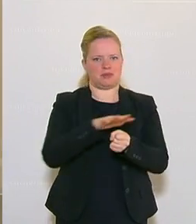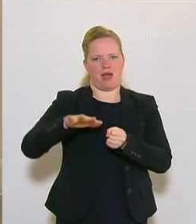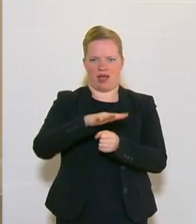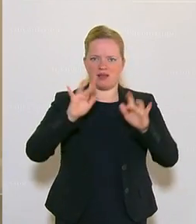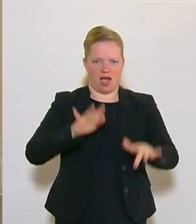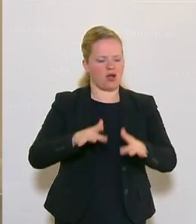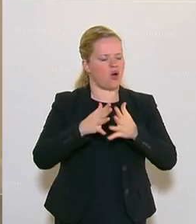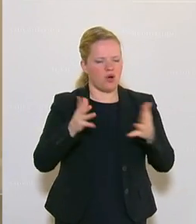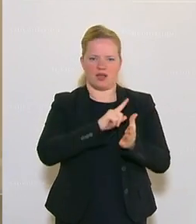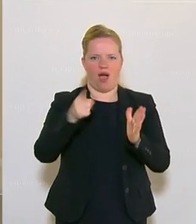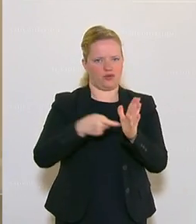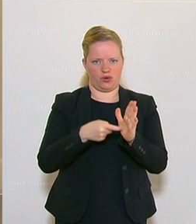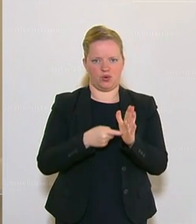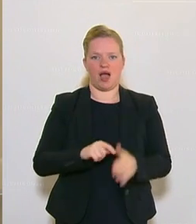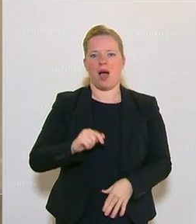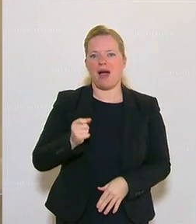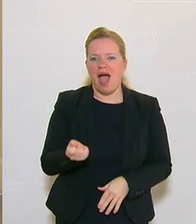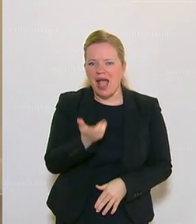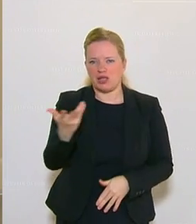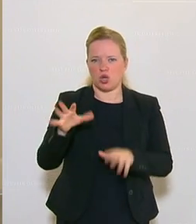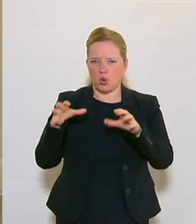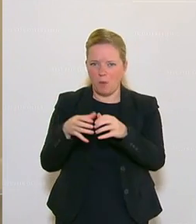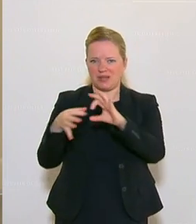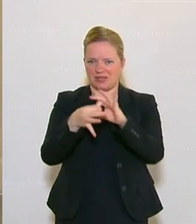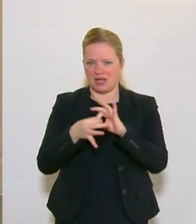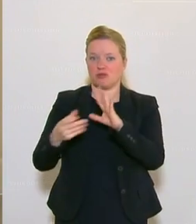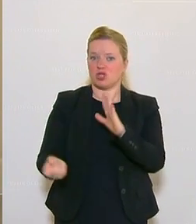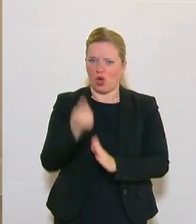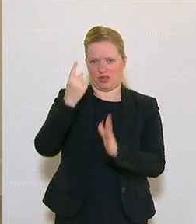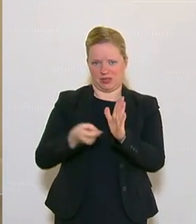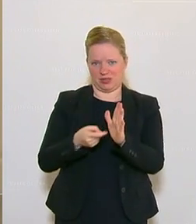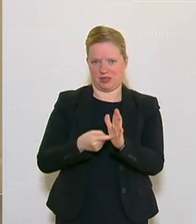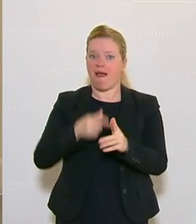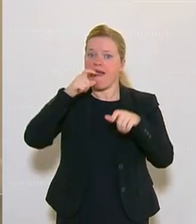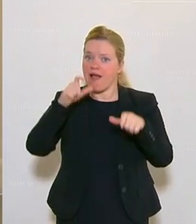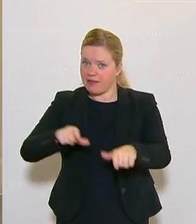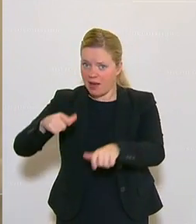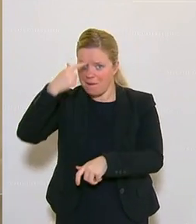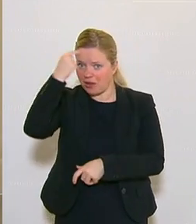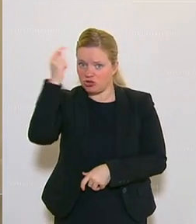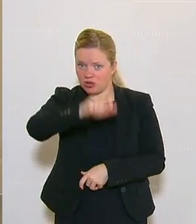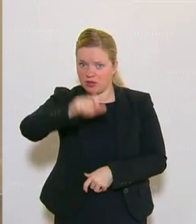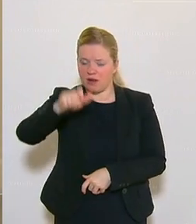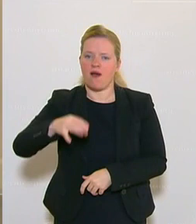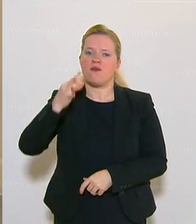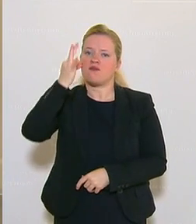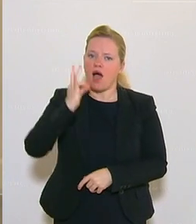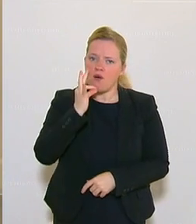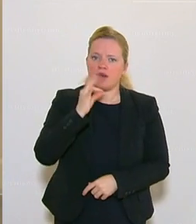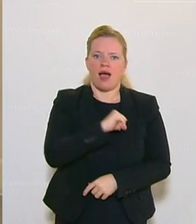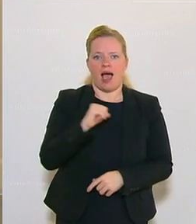Aber einige Gruppen unserer Gesellschaft ganz besonders, das sind die älteren Menschen, das sind die Frauen, die